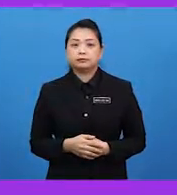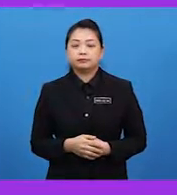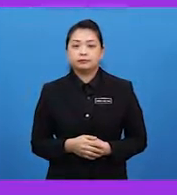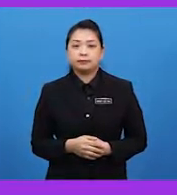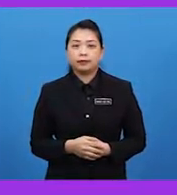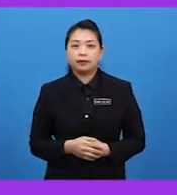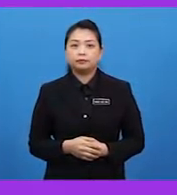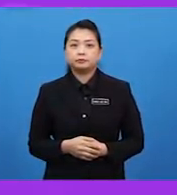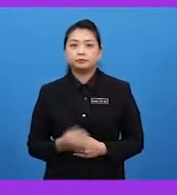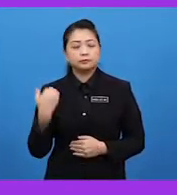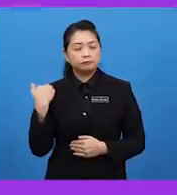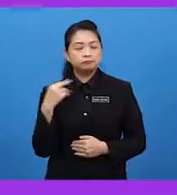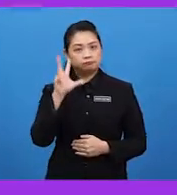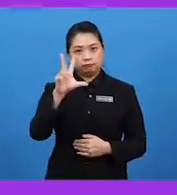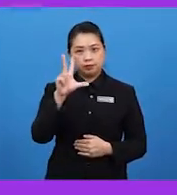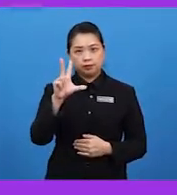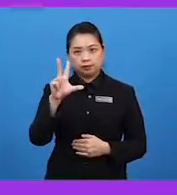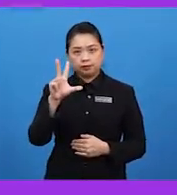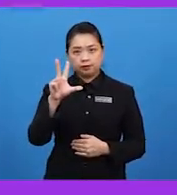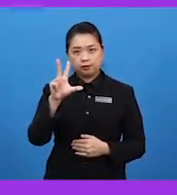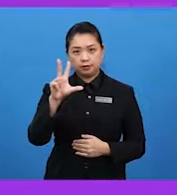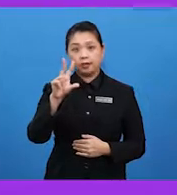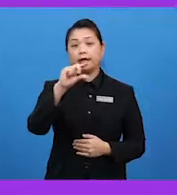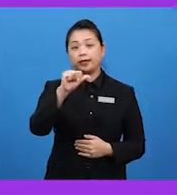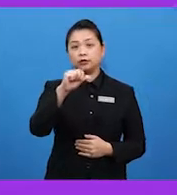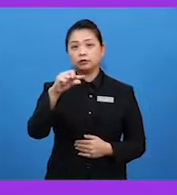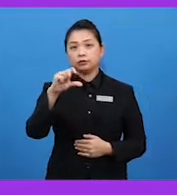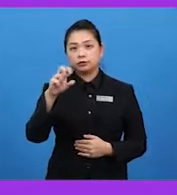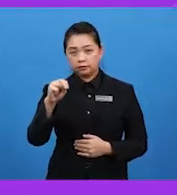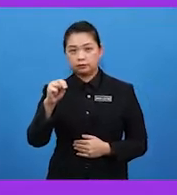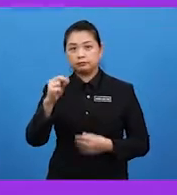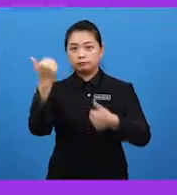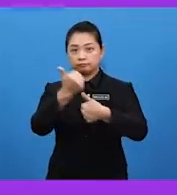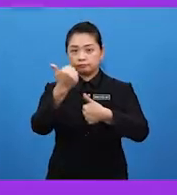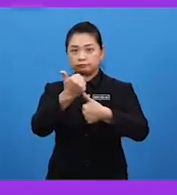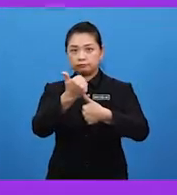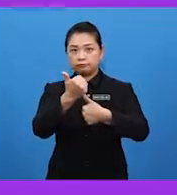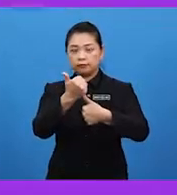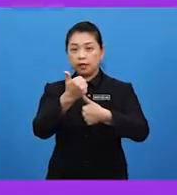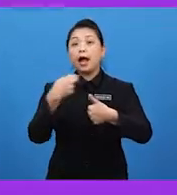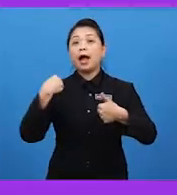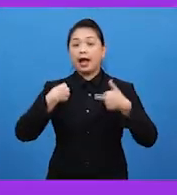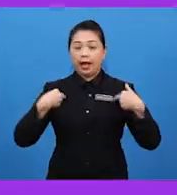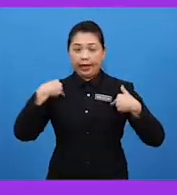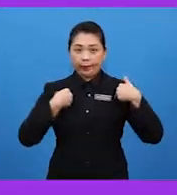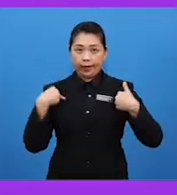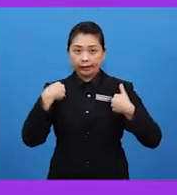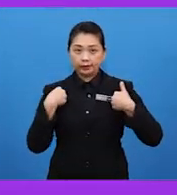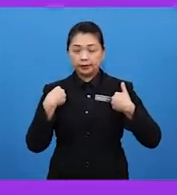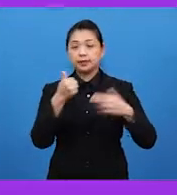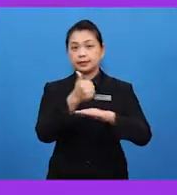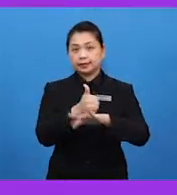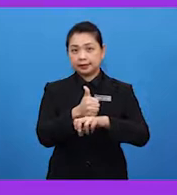Terdapat tiga ejen pendubungan. Yang pertama, ejen haiwan dan serangga.